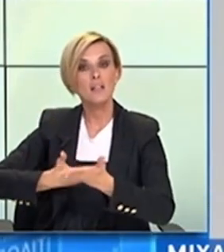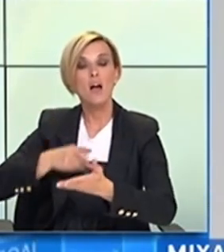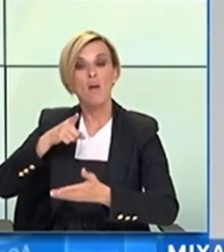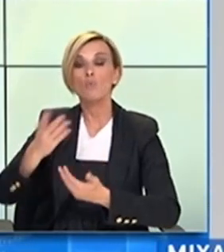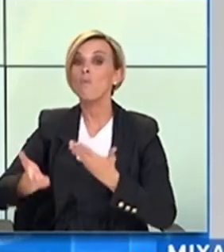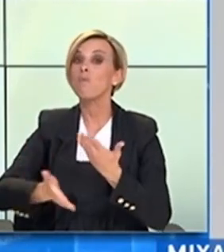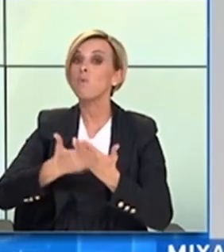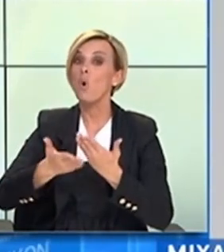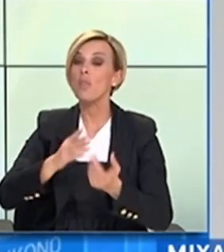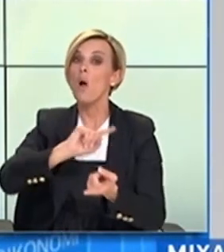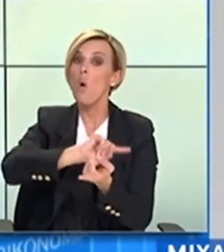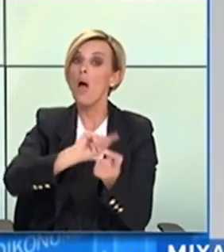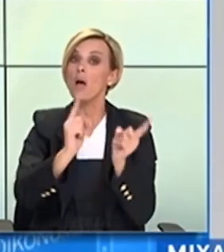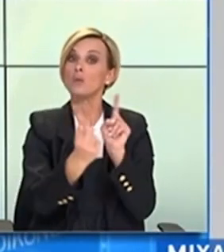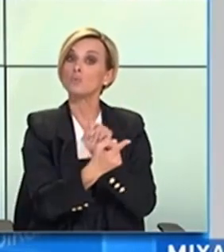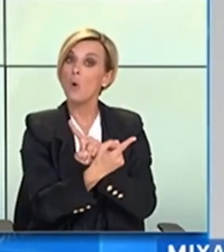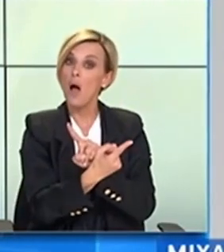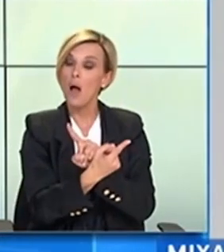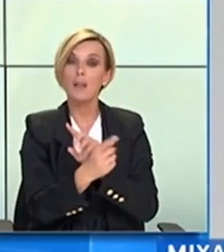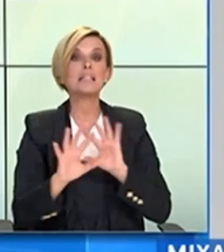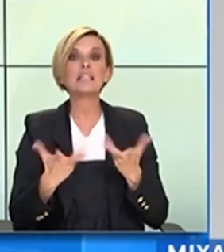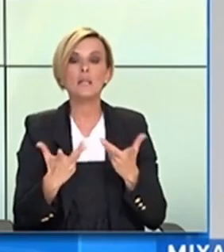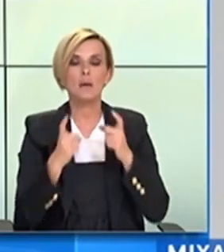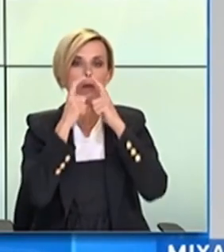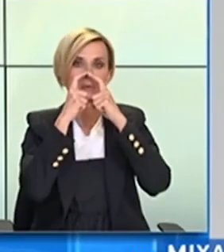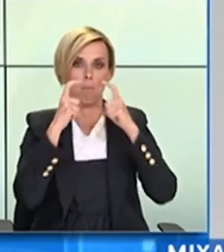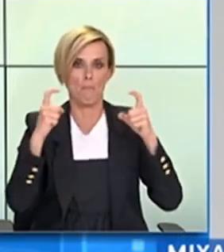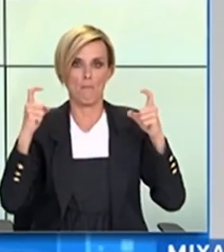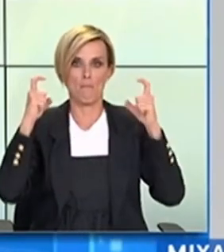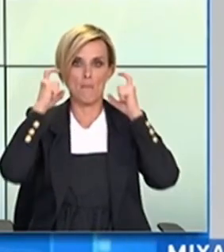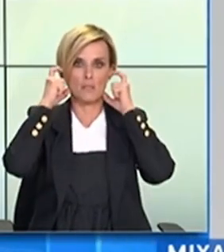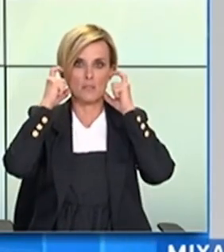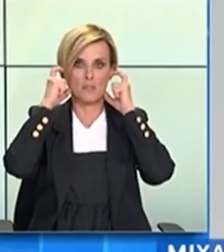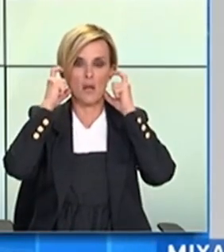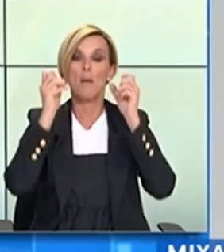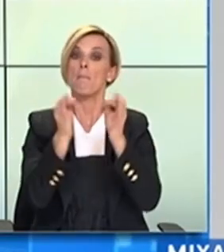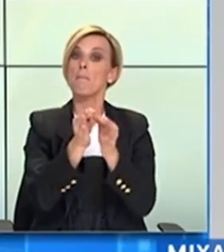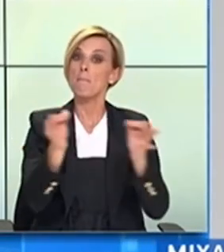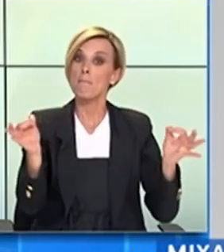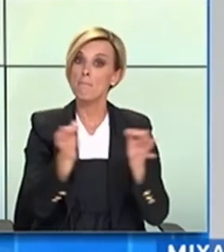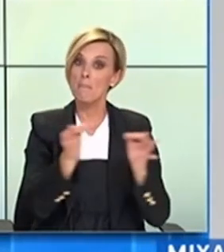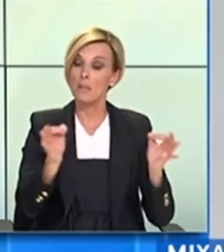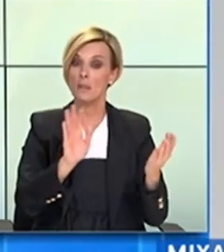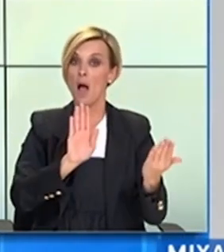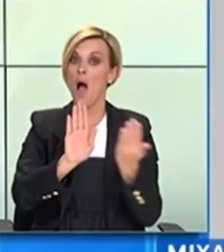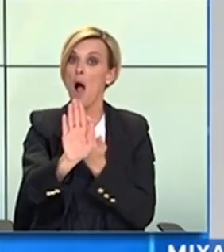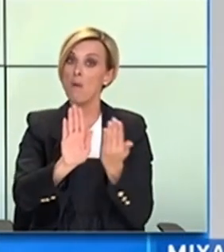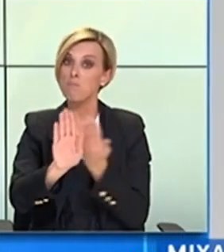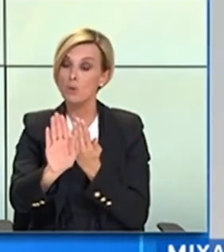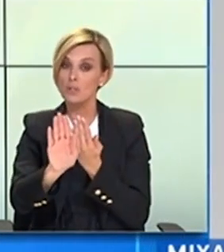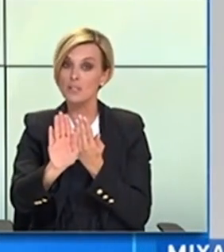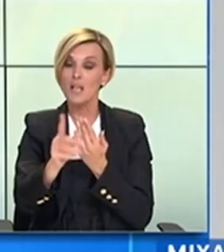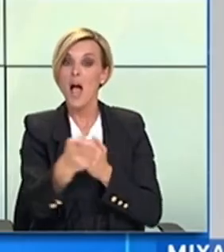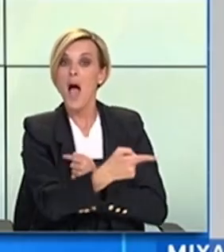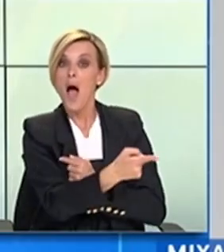σήμερα είναι να φοράς μάσκα. Είναι να τηρείς τα μέτρα. Γιατί αυτός